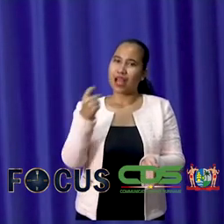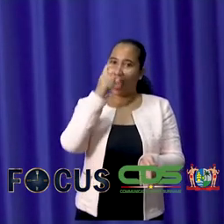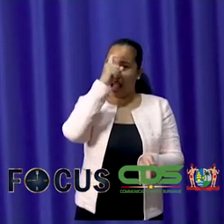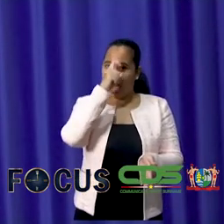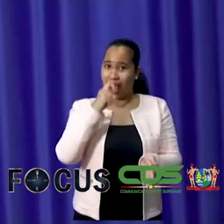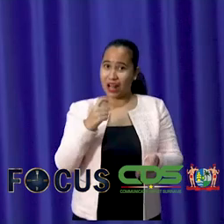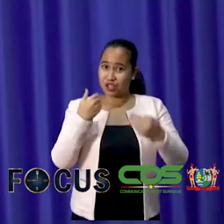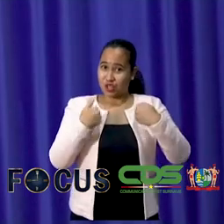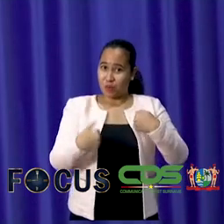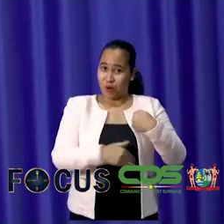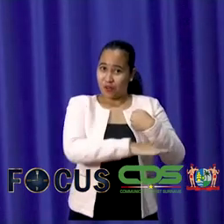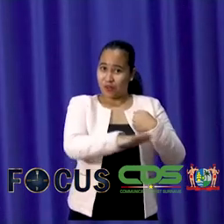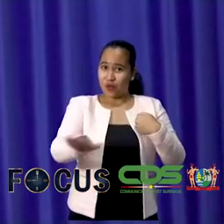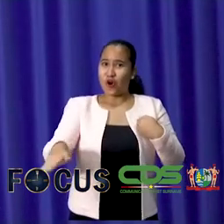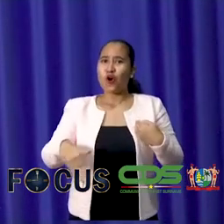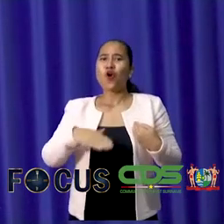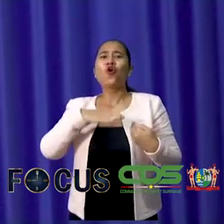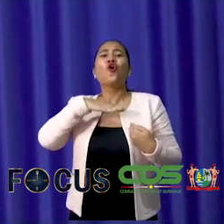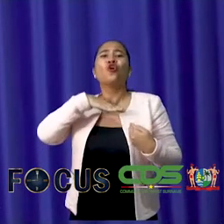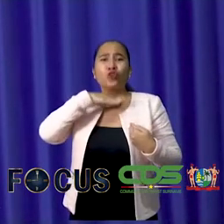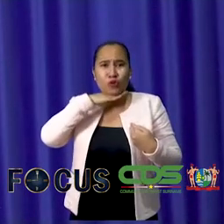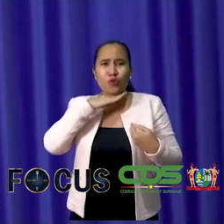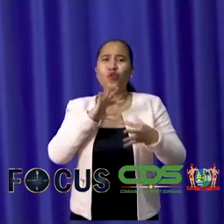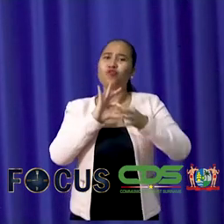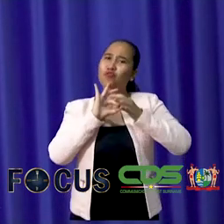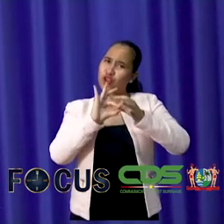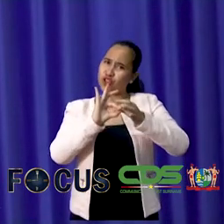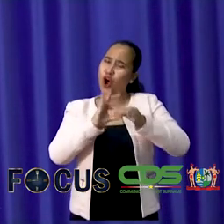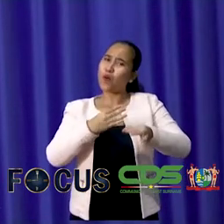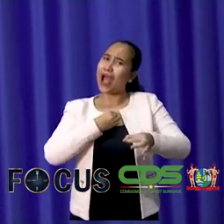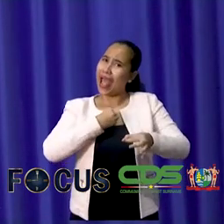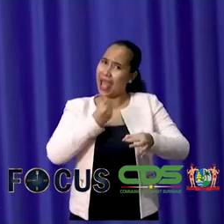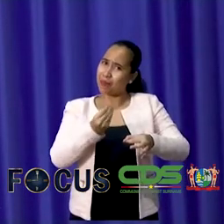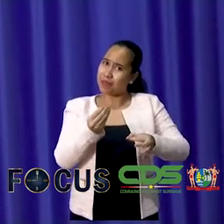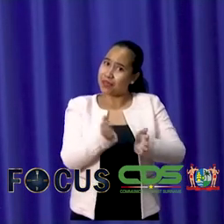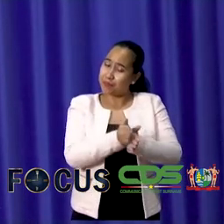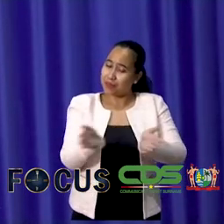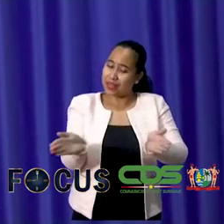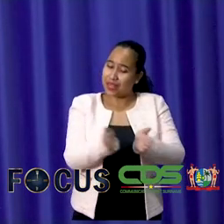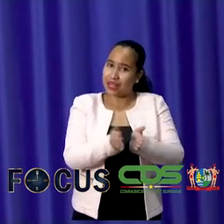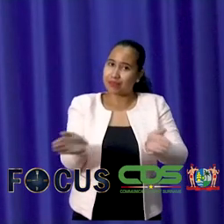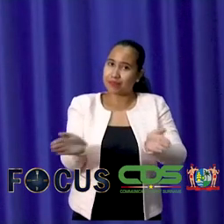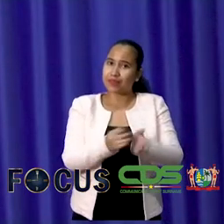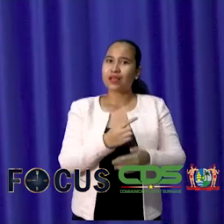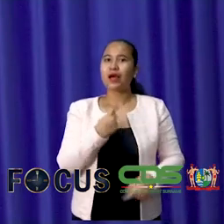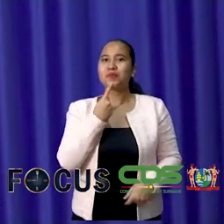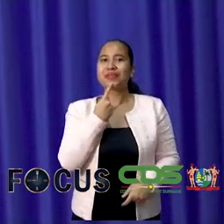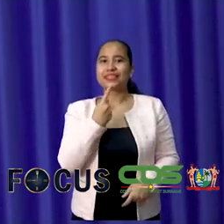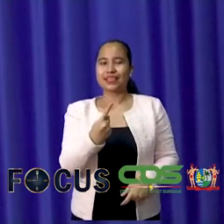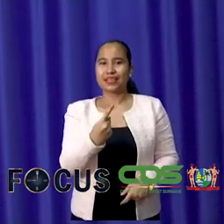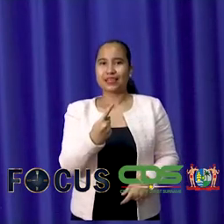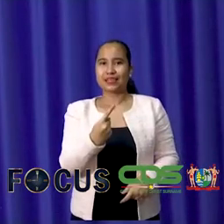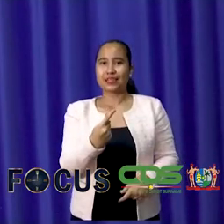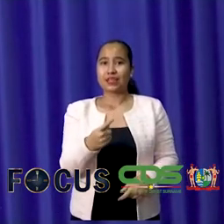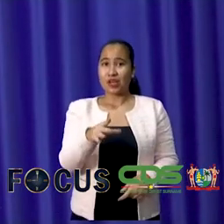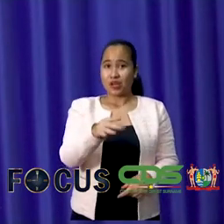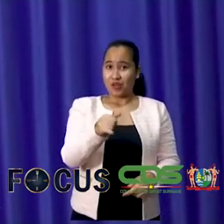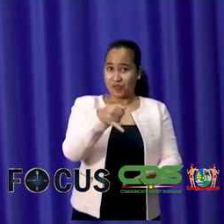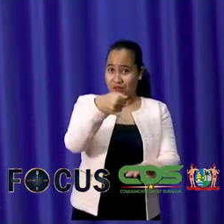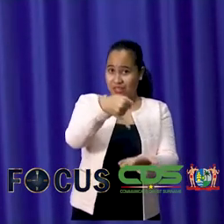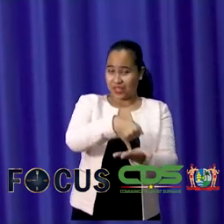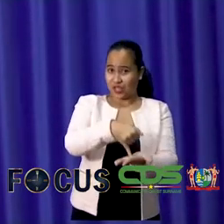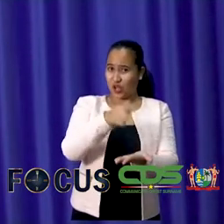bevolking voldoende vertrouwen heeft in dat traject. Dat betekent dat de verkiezingen moeten